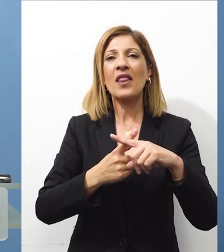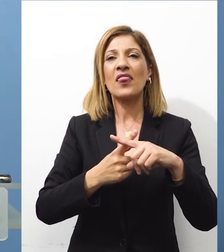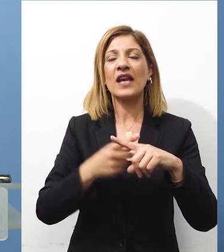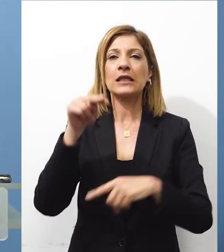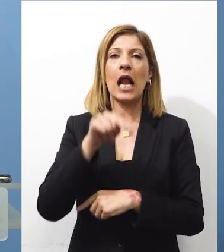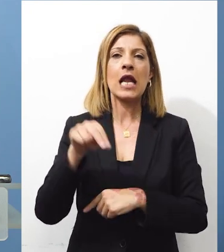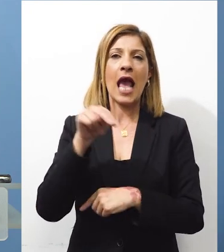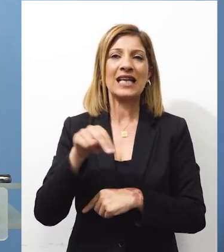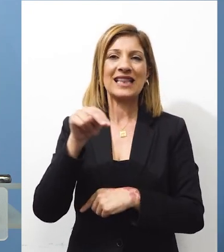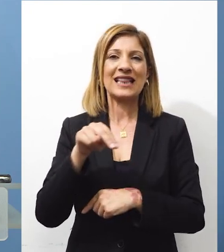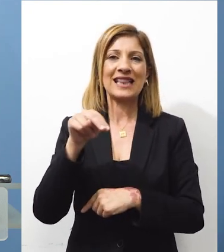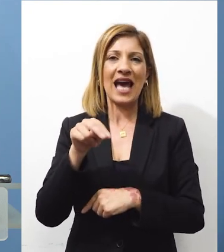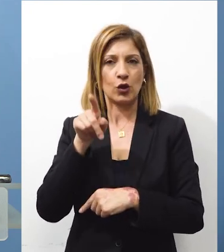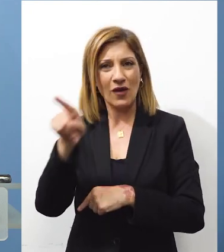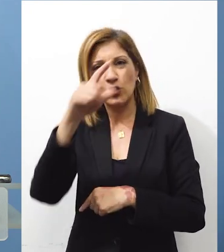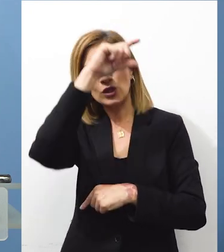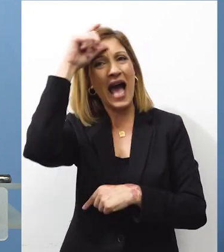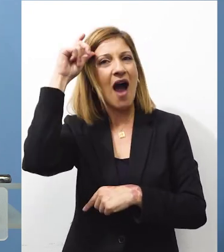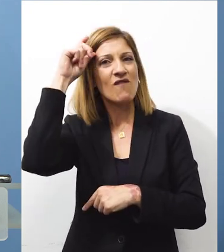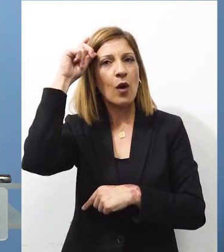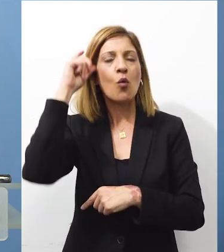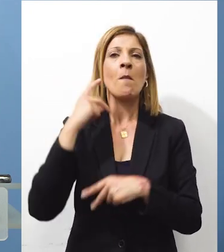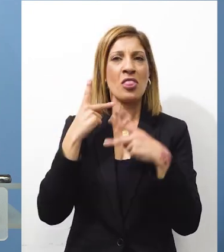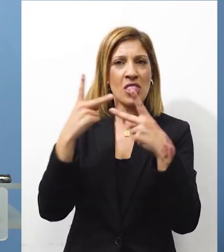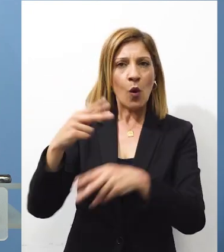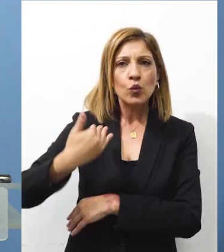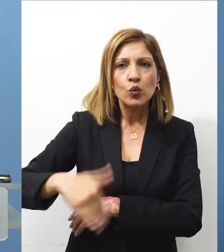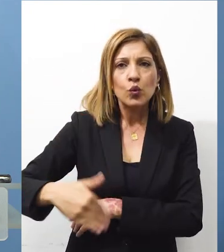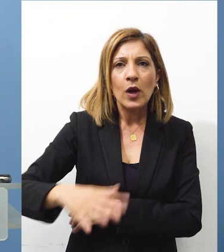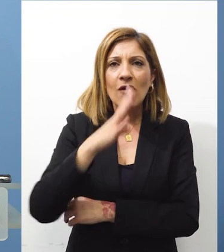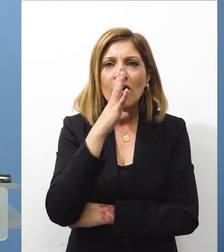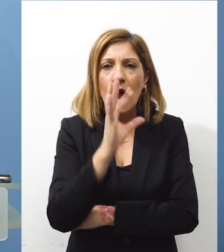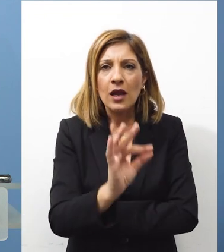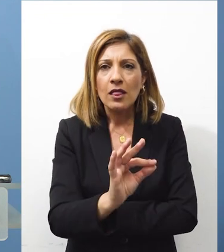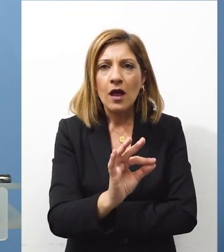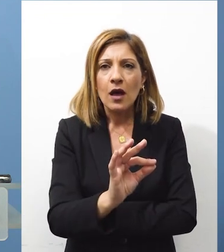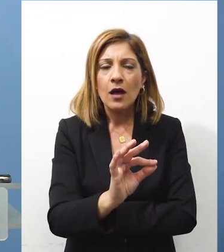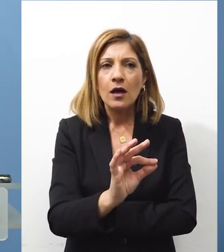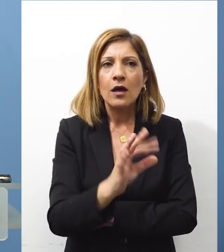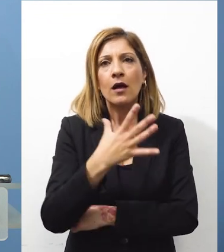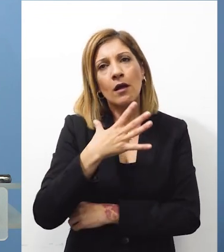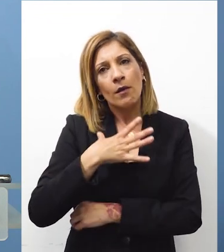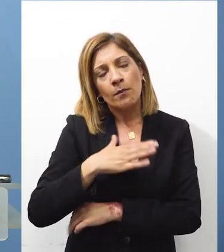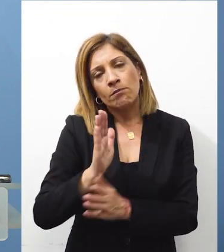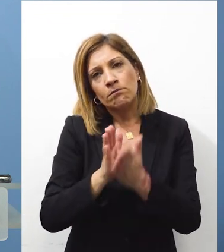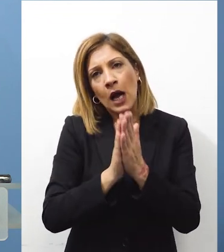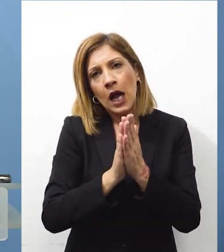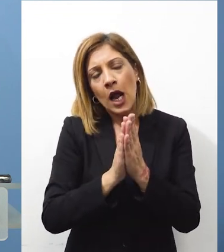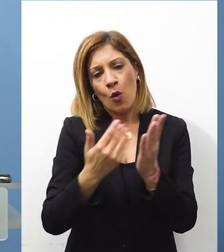Νεκτάριος ηγούμενος της Μονής Αβακούμπ Θέλω να ενημερωθούμε